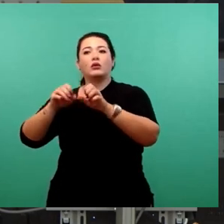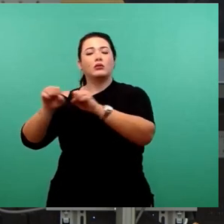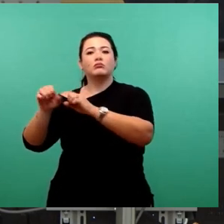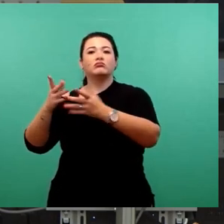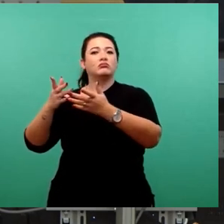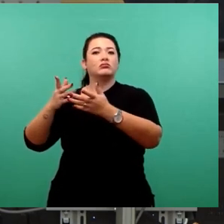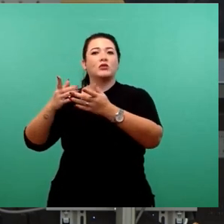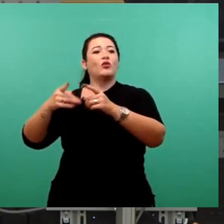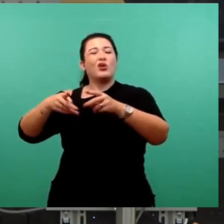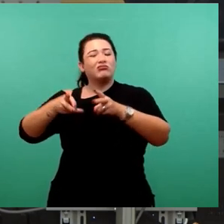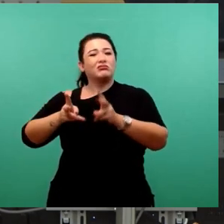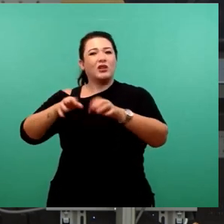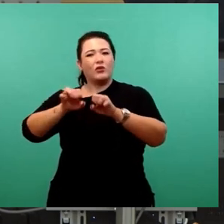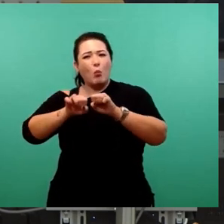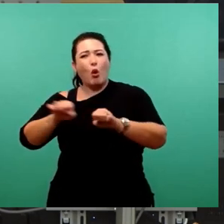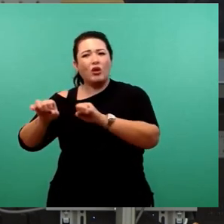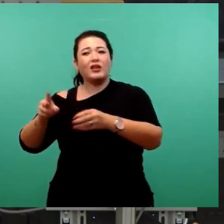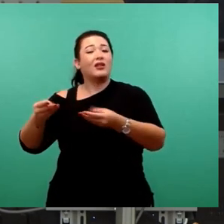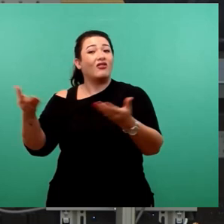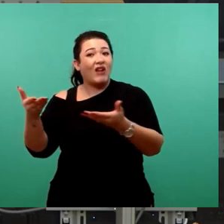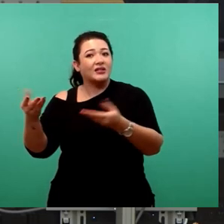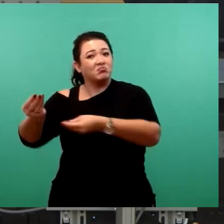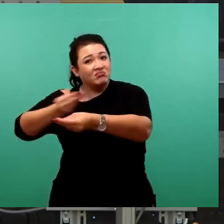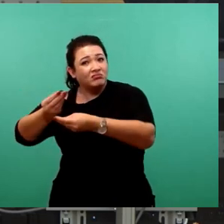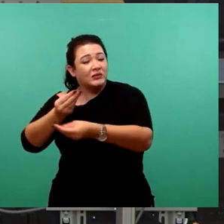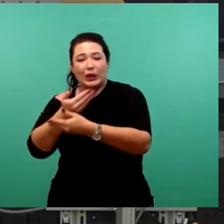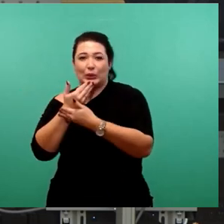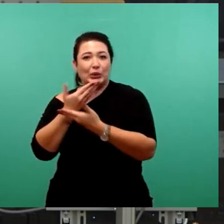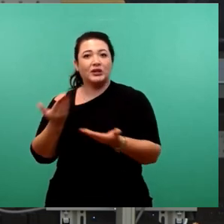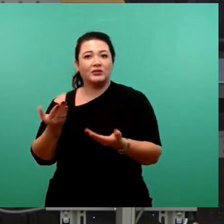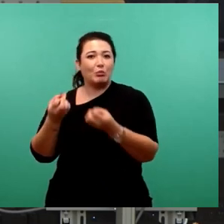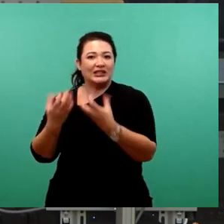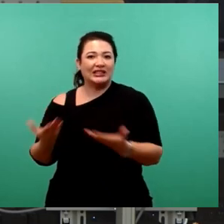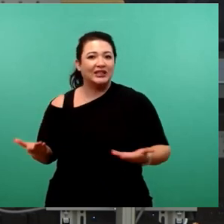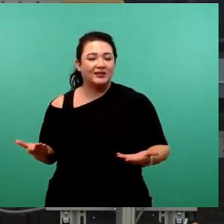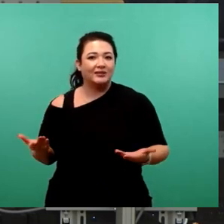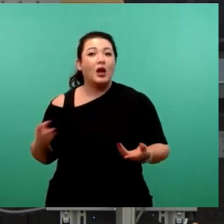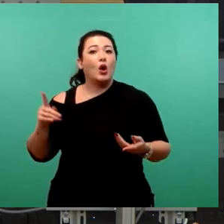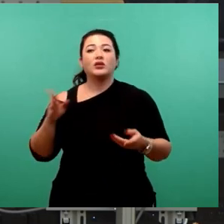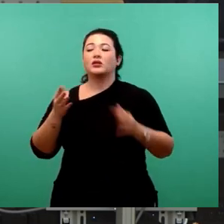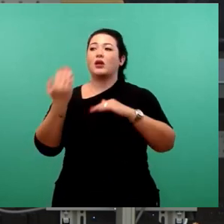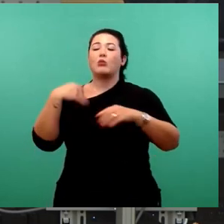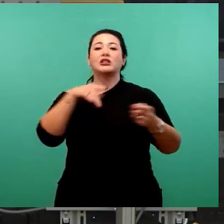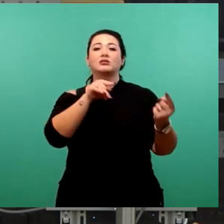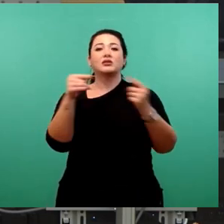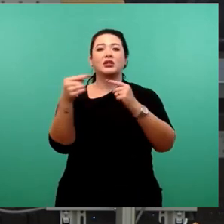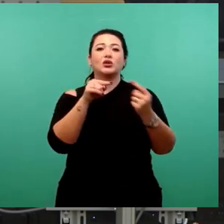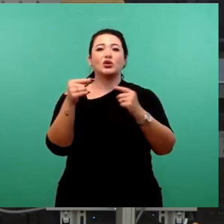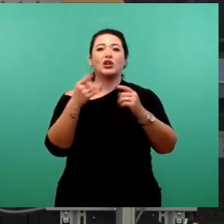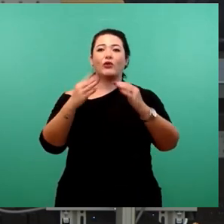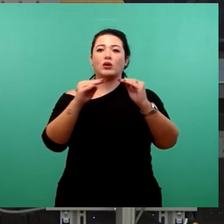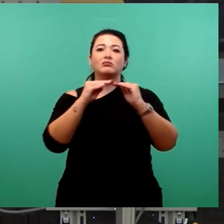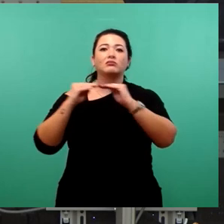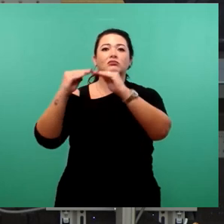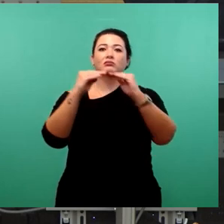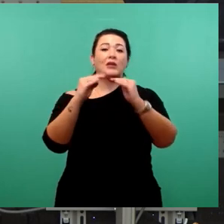Optionen zu sprechen. All das ist nicht passiert. Und es gab auch zu keinem Zeitpunkt eine Debatte auf Augenhöhe. Ich will